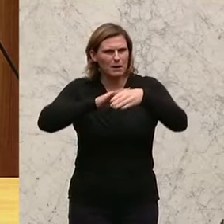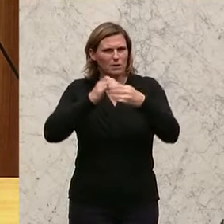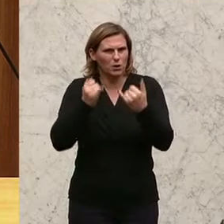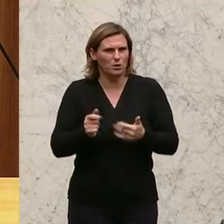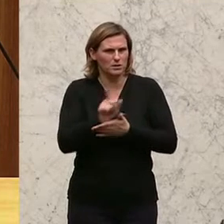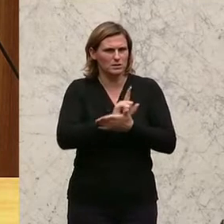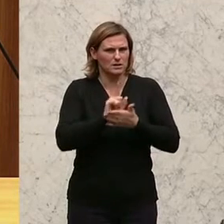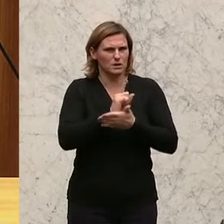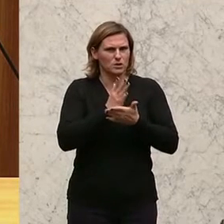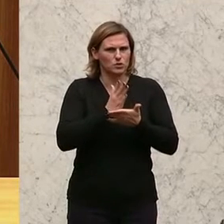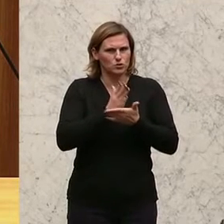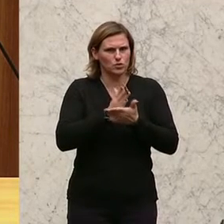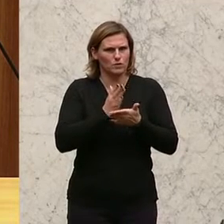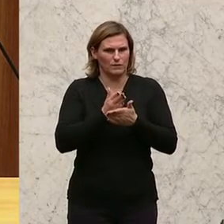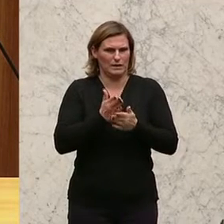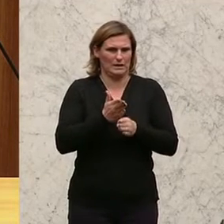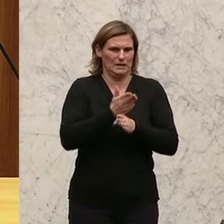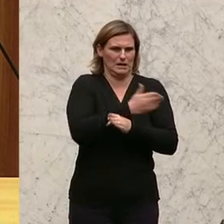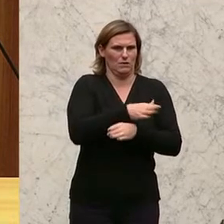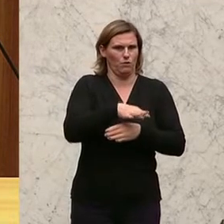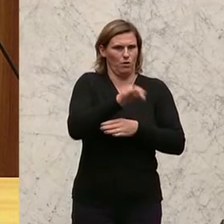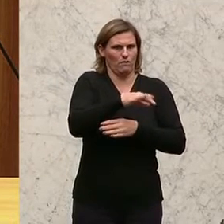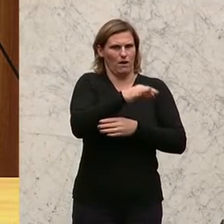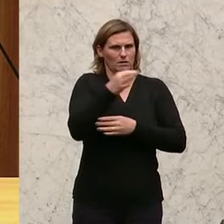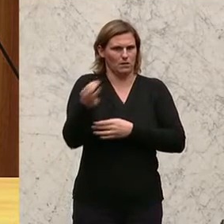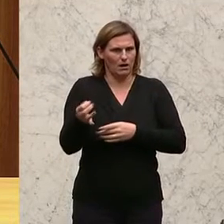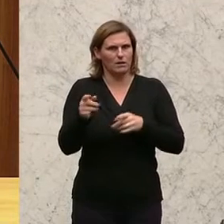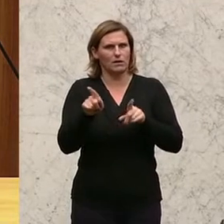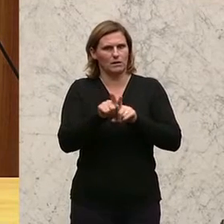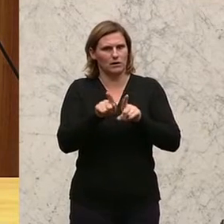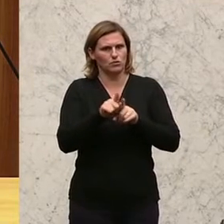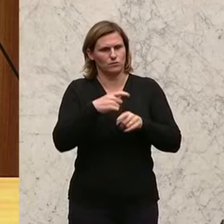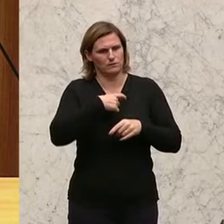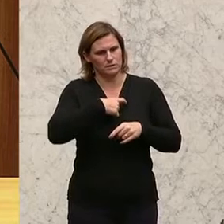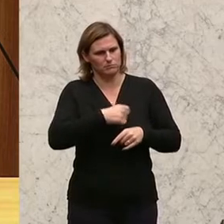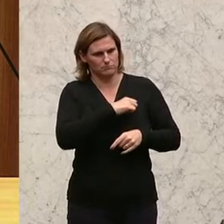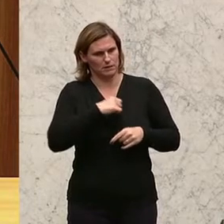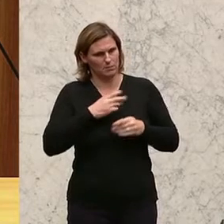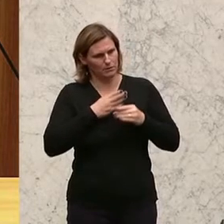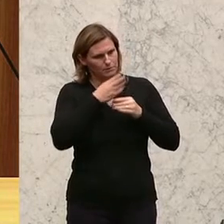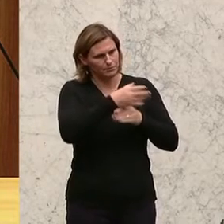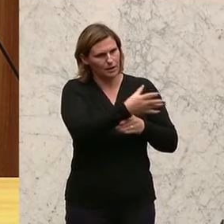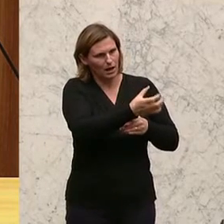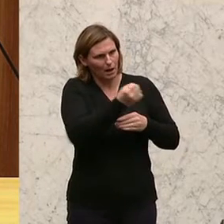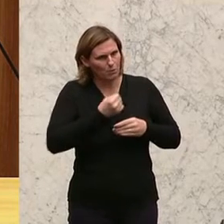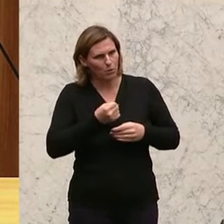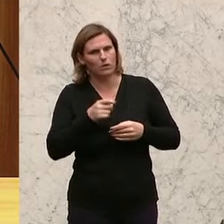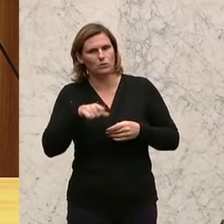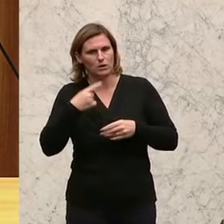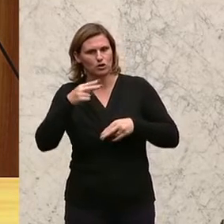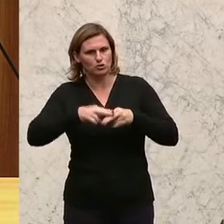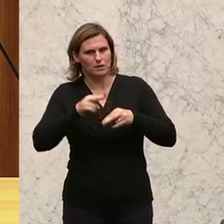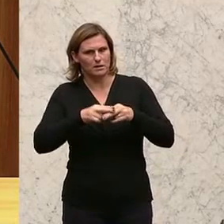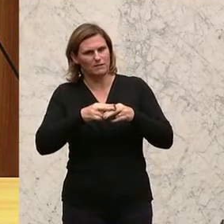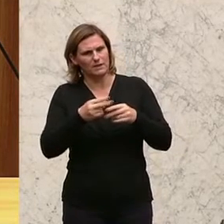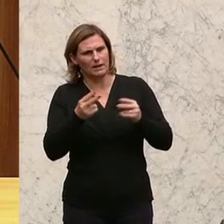Vorwahltage. Man kann sich dort die Wahlkarte persönlich abholen und in eine Art Briefkasten einwerfen. Warum